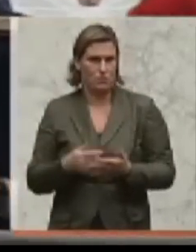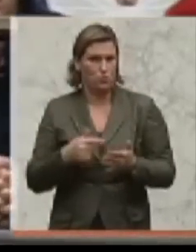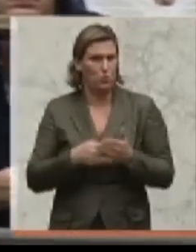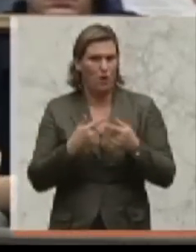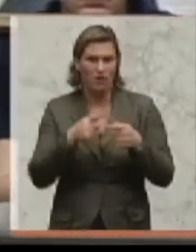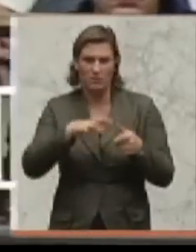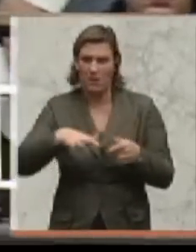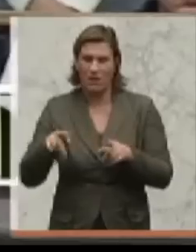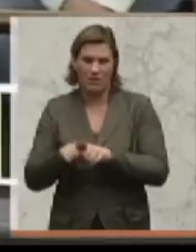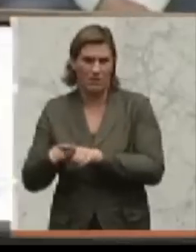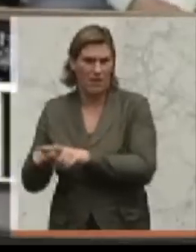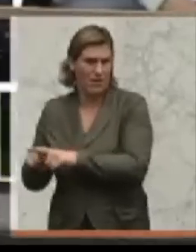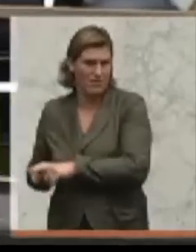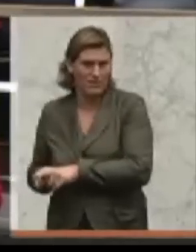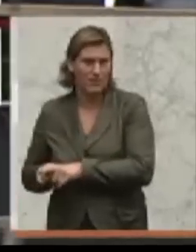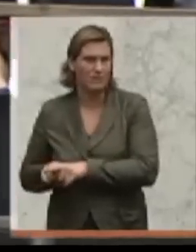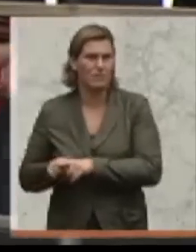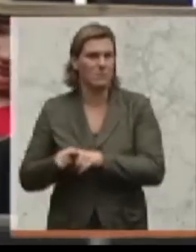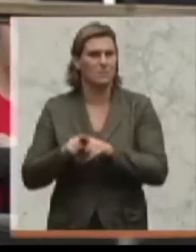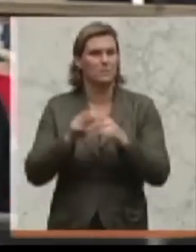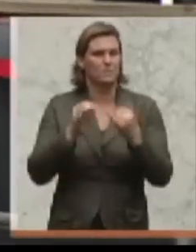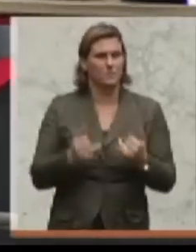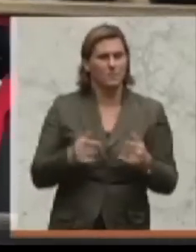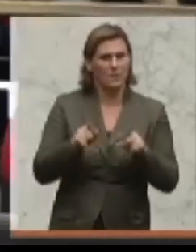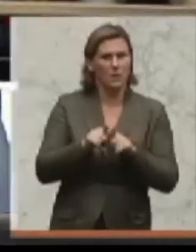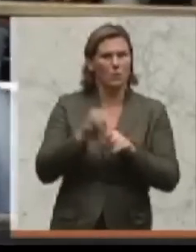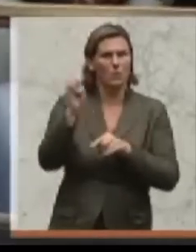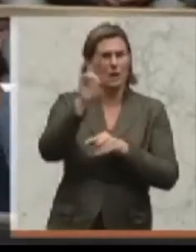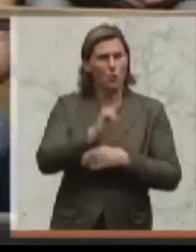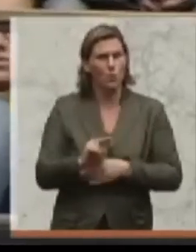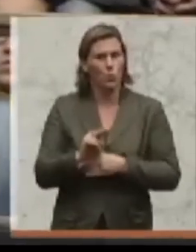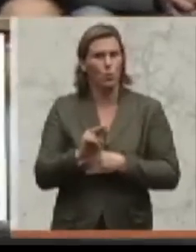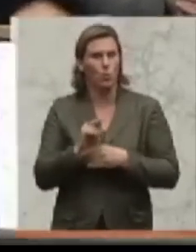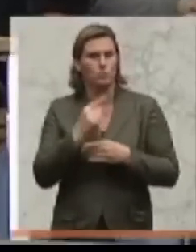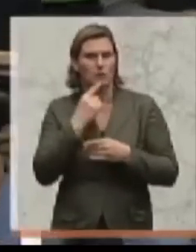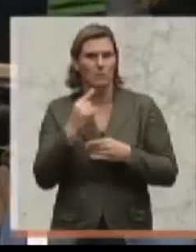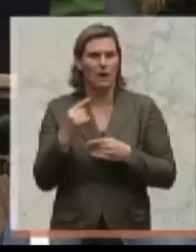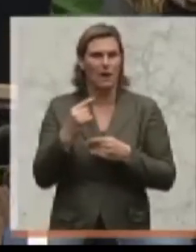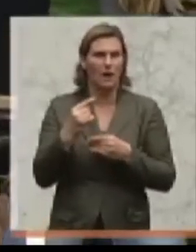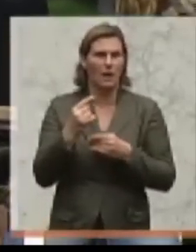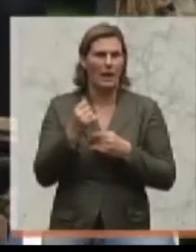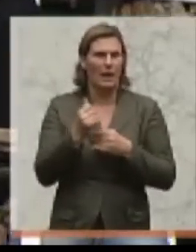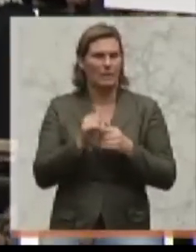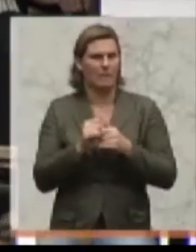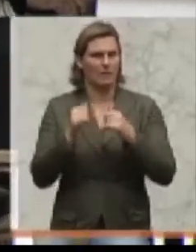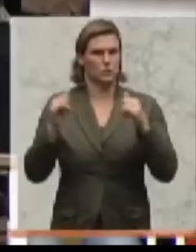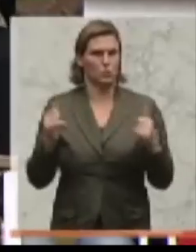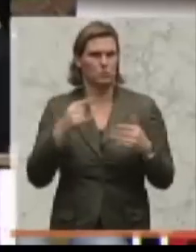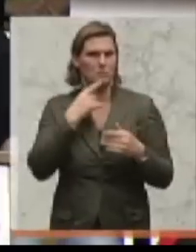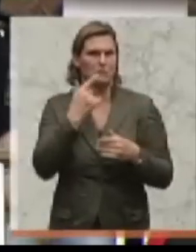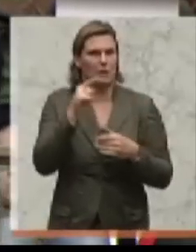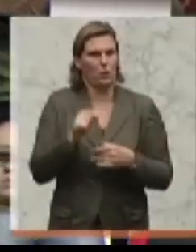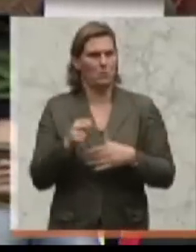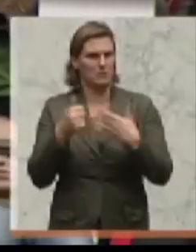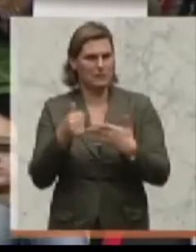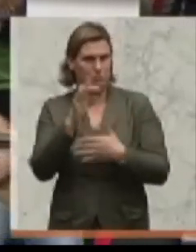Und dann sind wir bei der Inflationsrate. Wissen Sie, Sie sprechen von der offiziellen Inflationsrate von 2,6 Prozent und sagen dann auch noch,